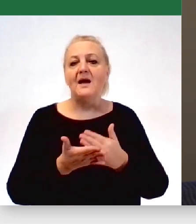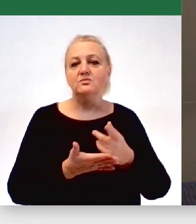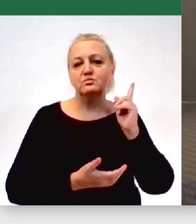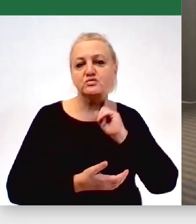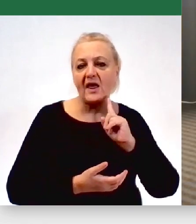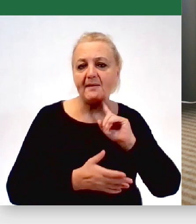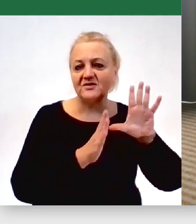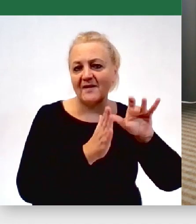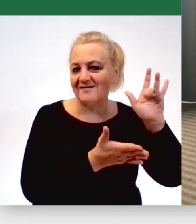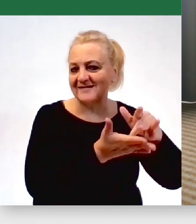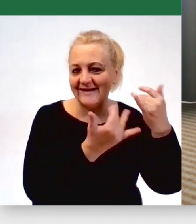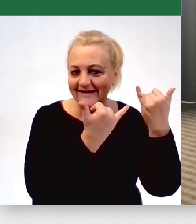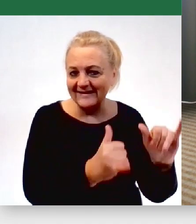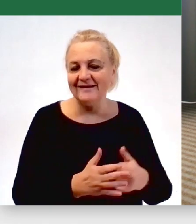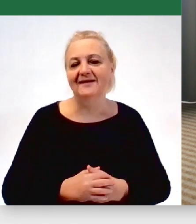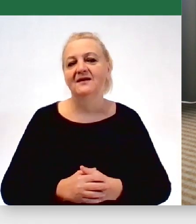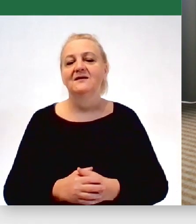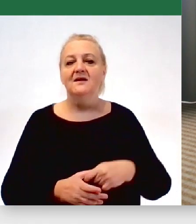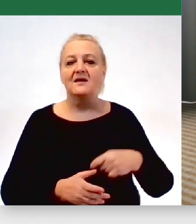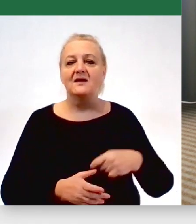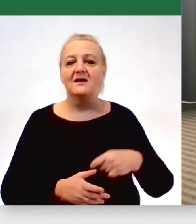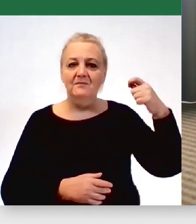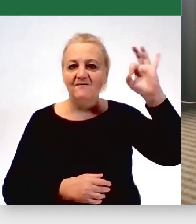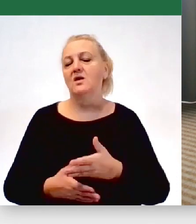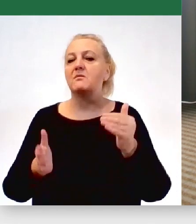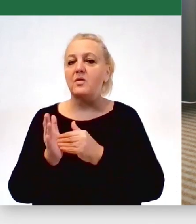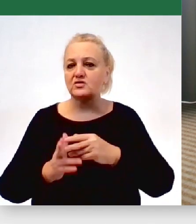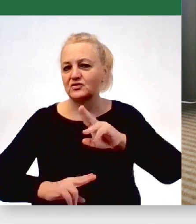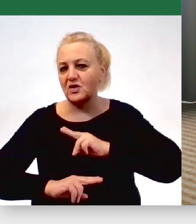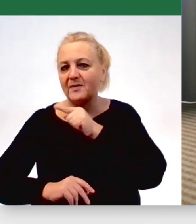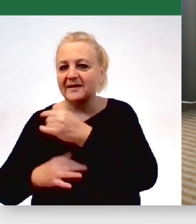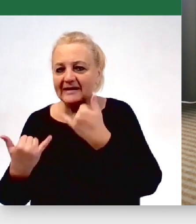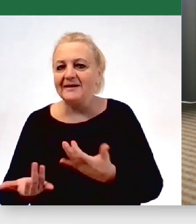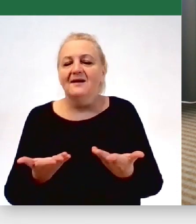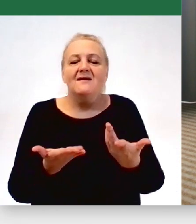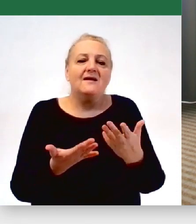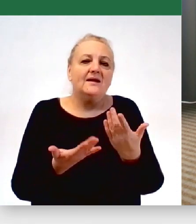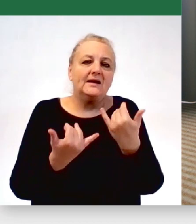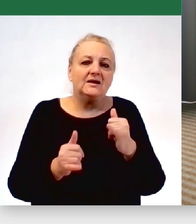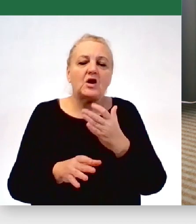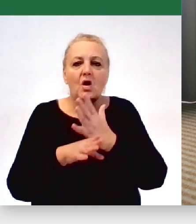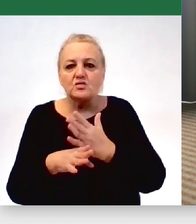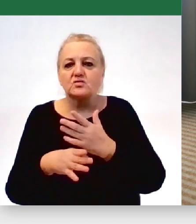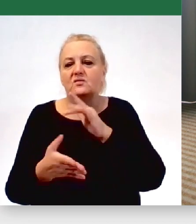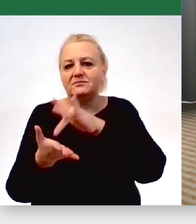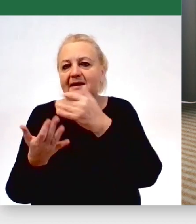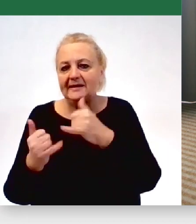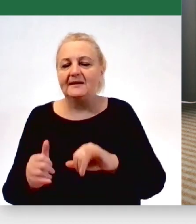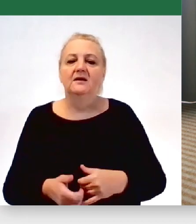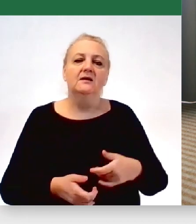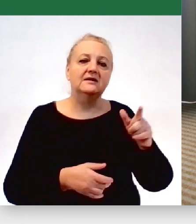u prezydenta, inne były w Sopocie, inne były w Ostrowie, a jeszcze inne były w